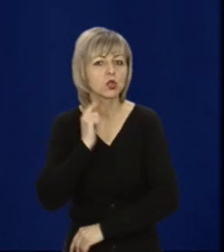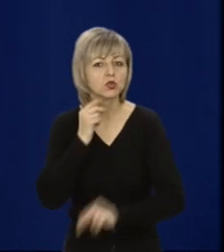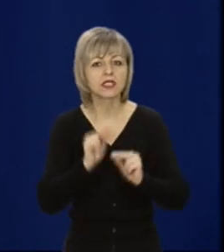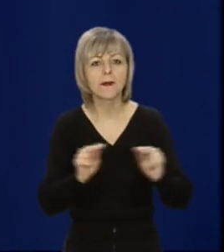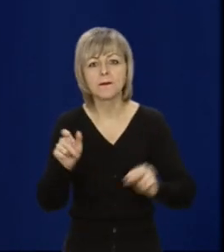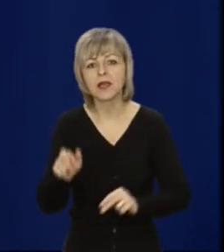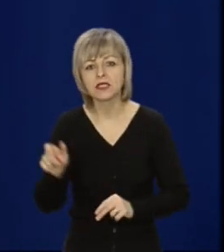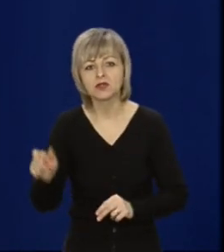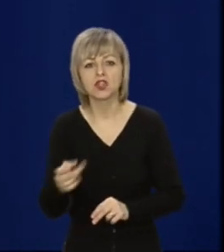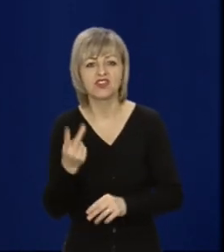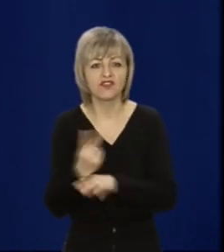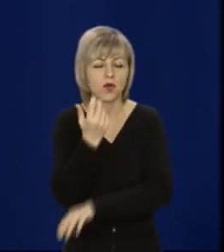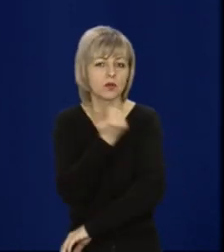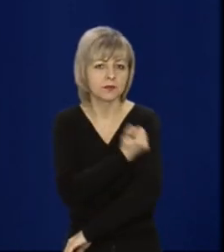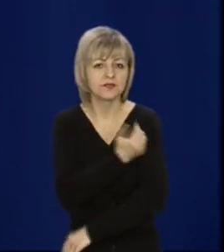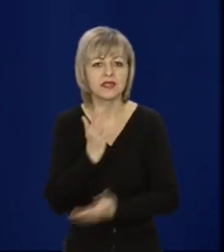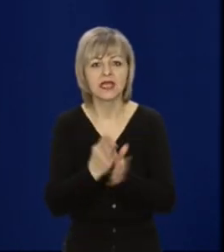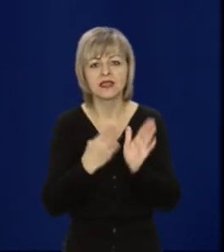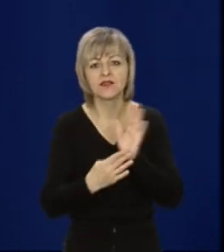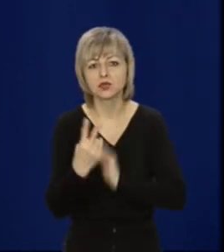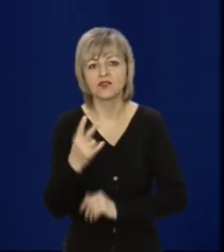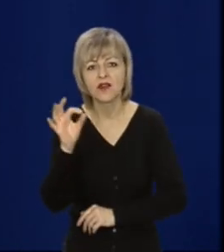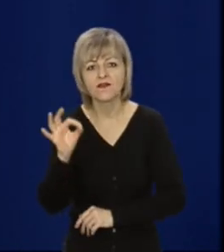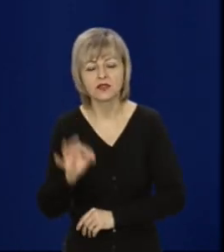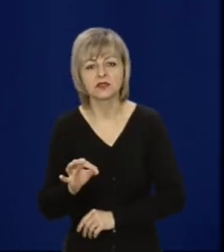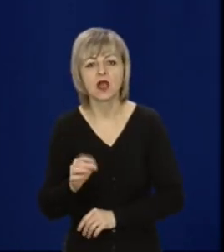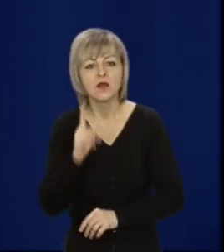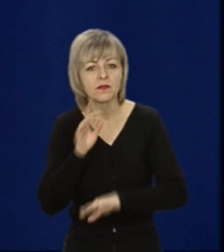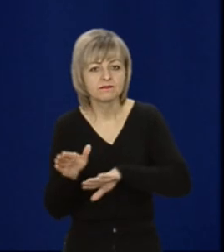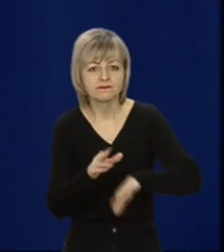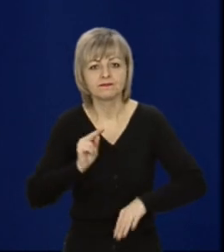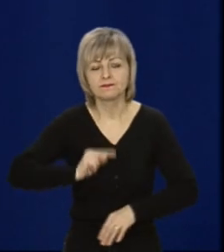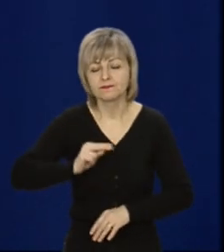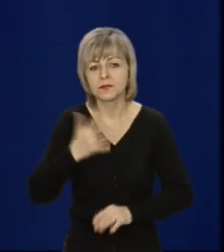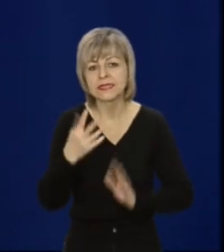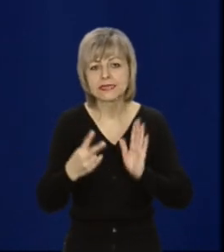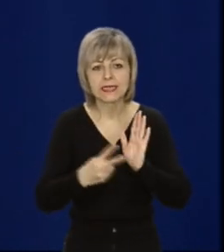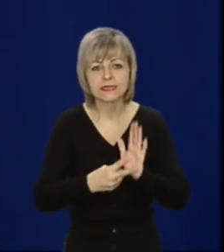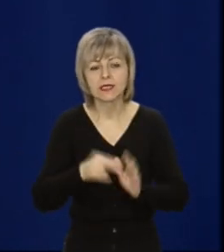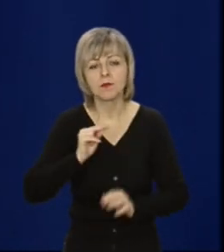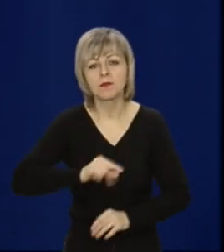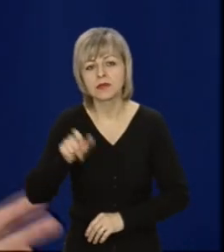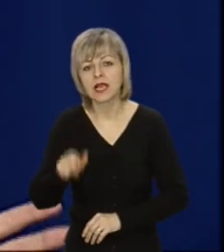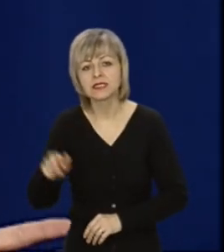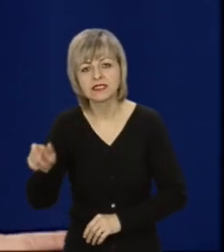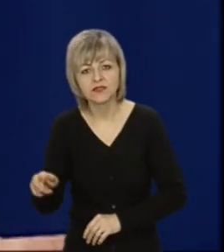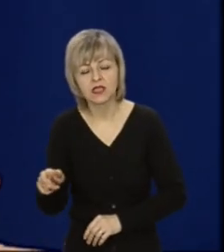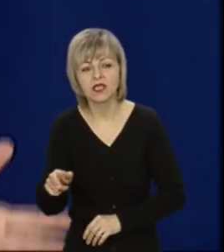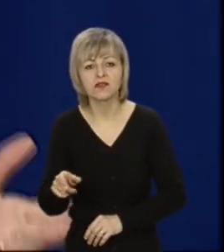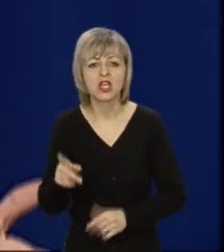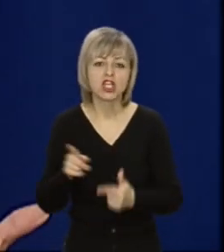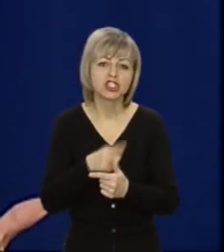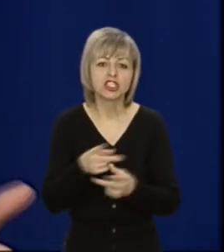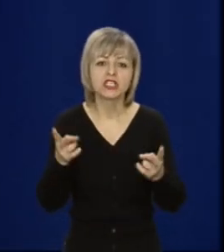луцьких педагогів двома дозами становить 92%. Наразі відсторонено від роботи 57 працівників освіти. Чи варто говорити